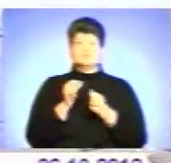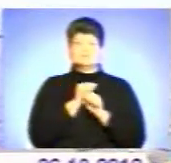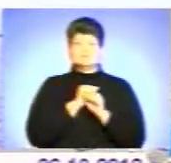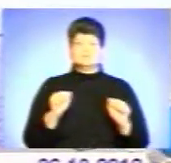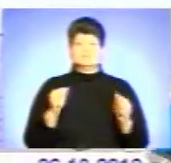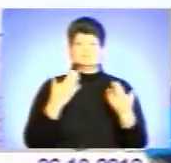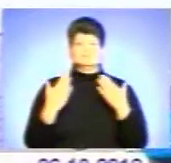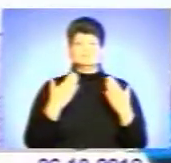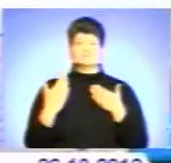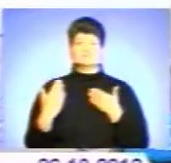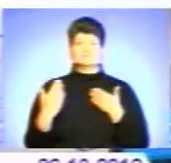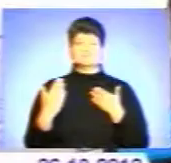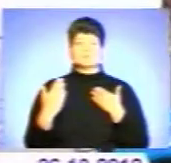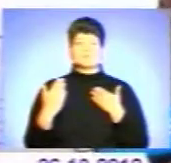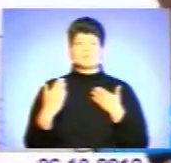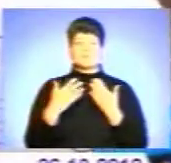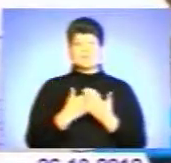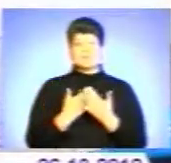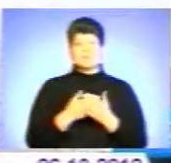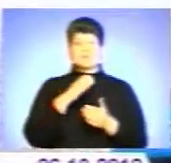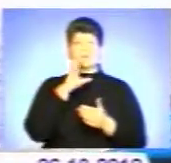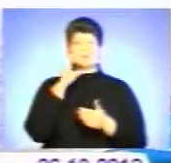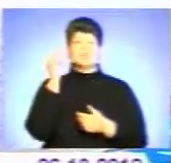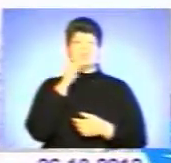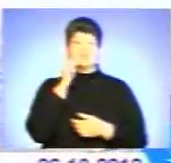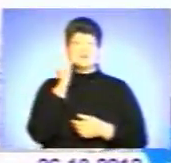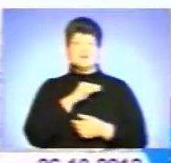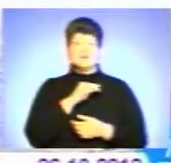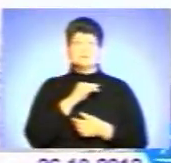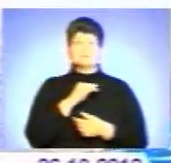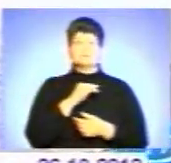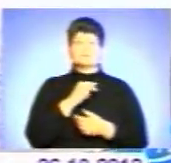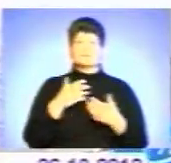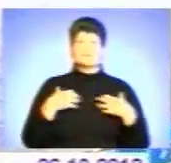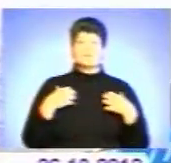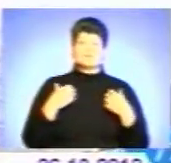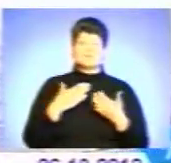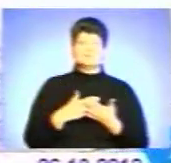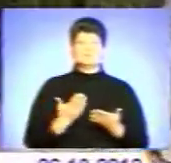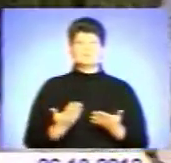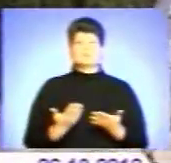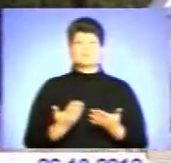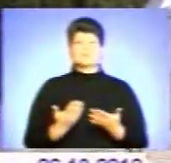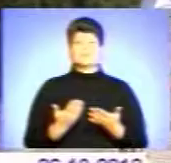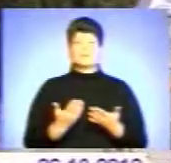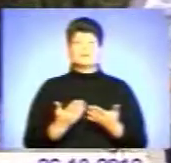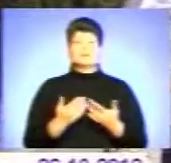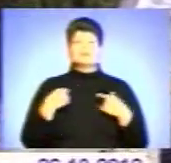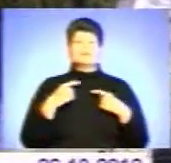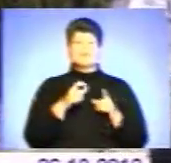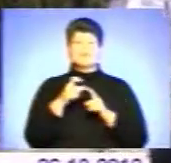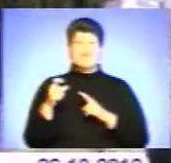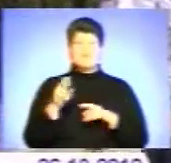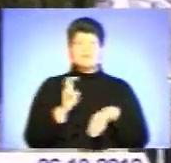Ну, напевно, пити чаї, де є вітаміни, не знаю. За словами лікарів,